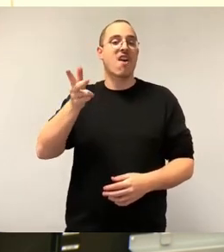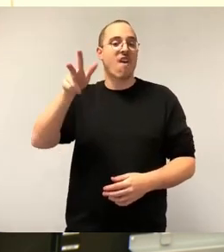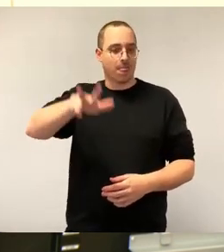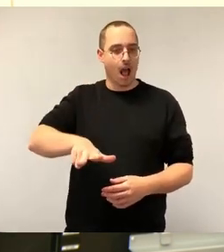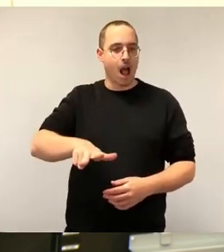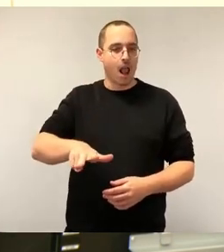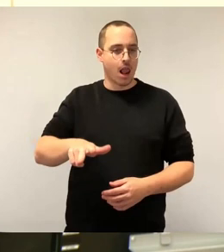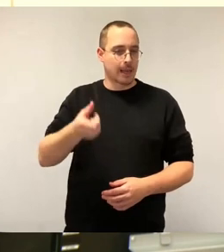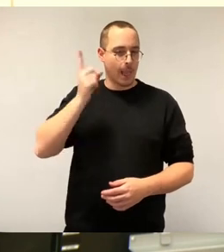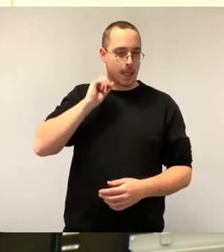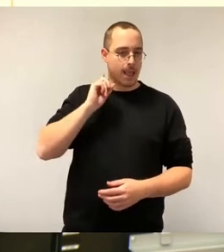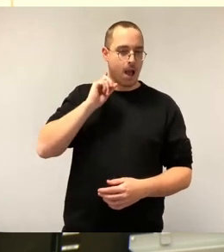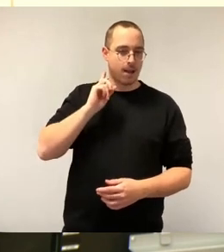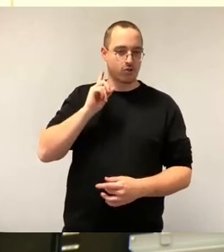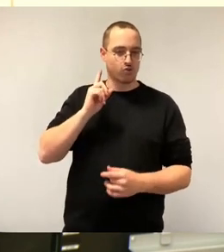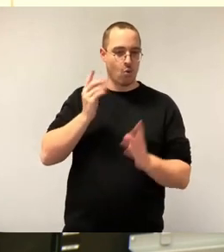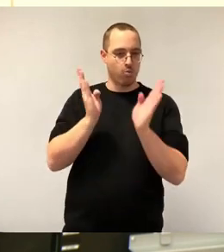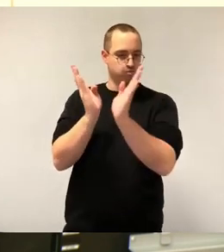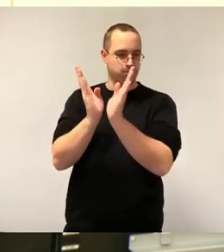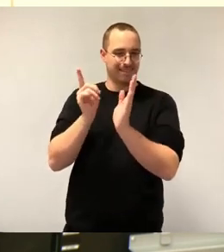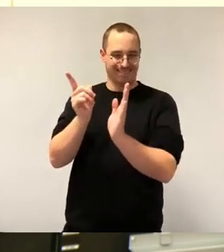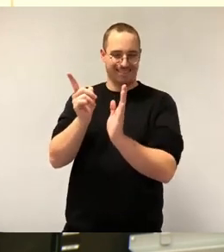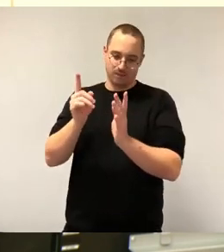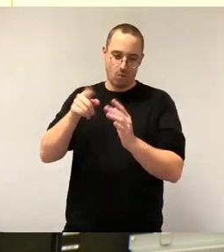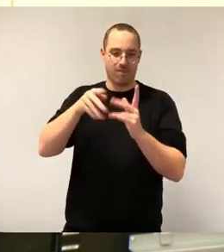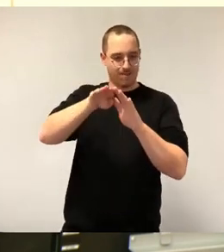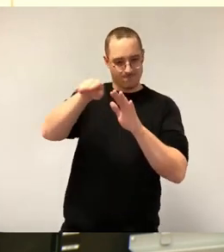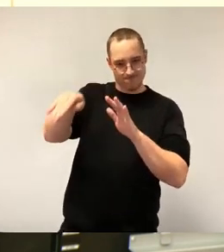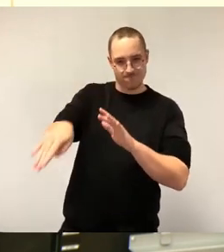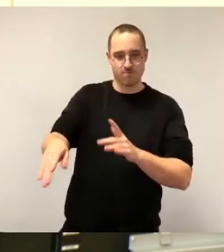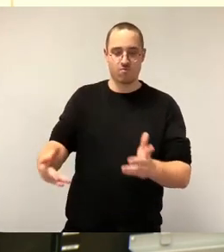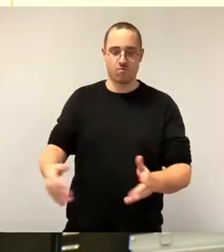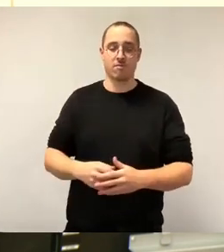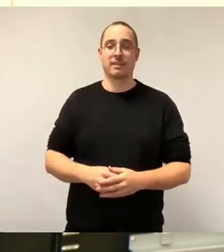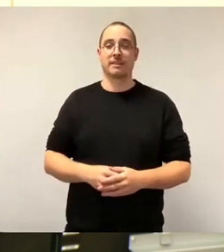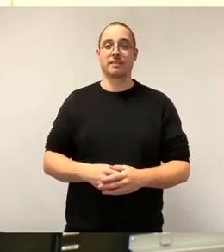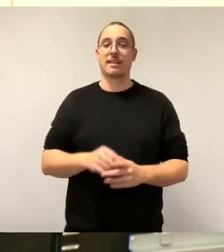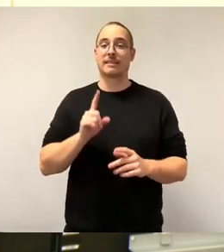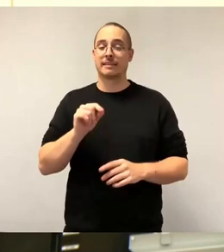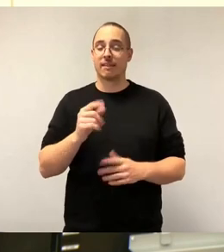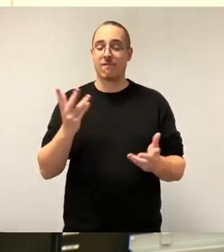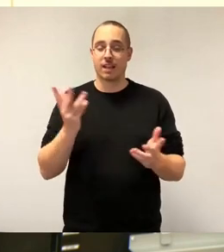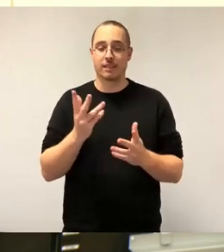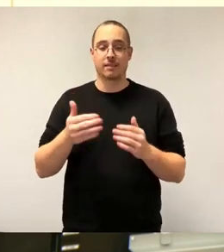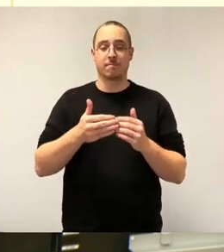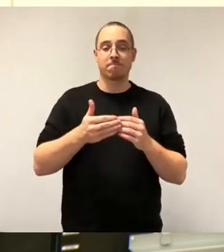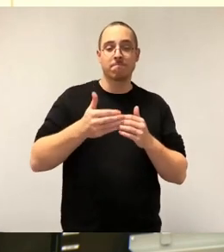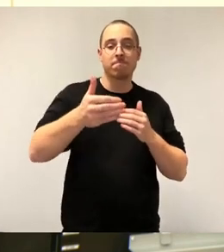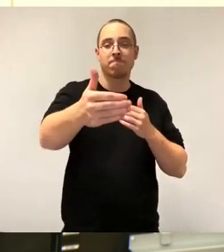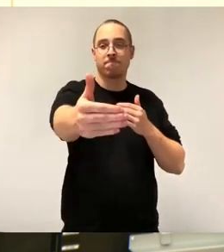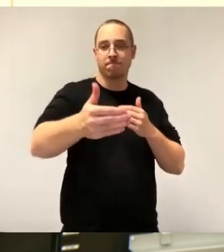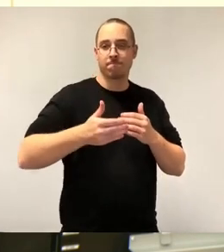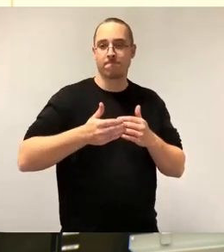Zinskurve. Aktuell führt das dazu, dass langfristige Kredite zu ähnlichen Zinskonditionen wie